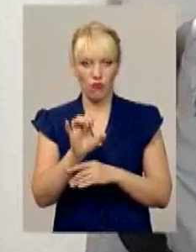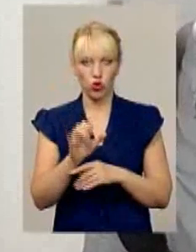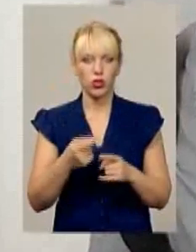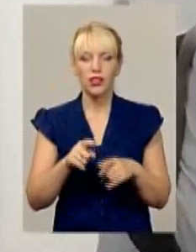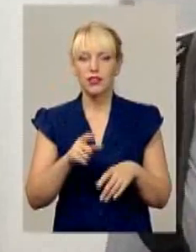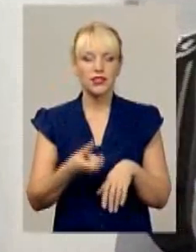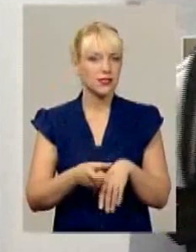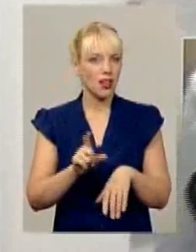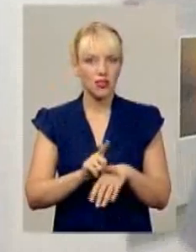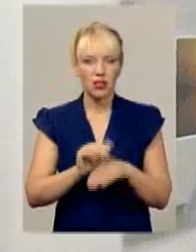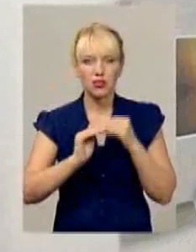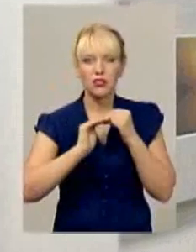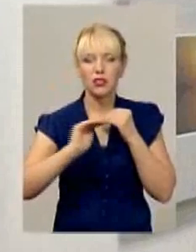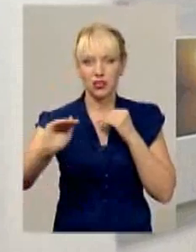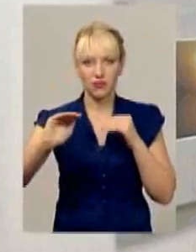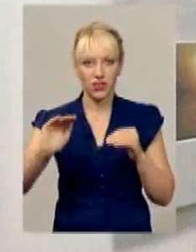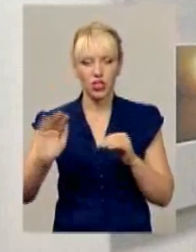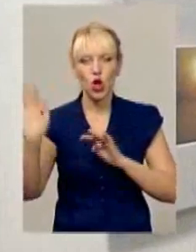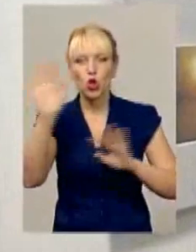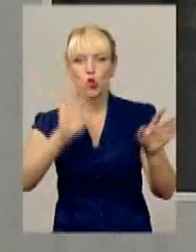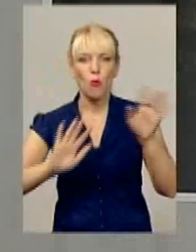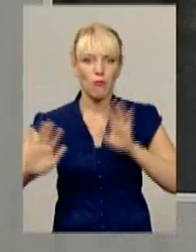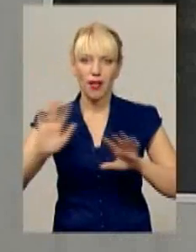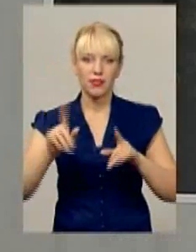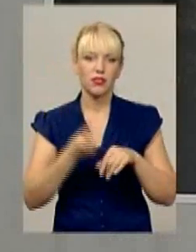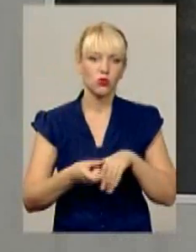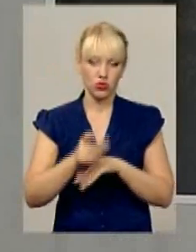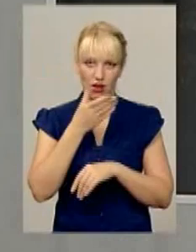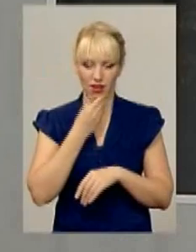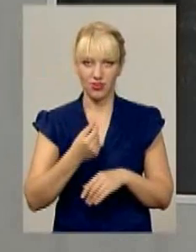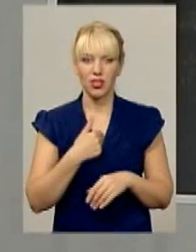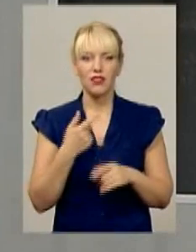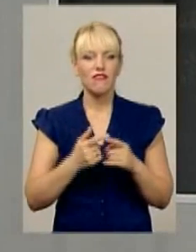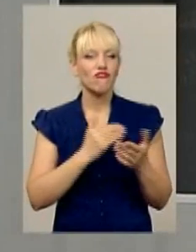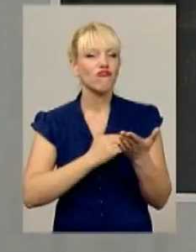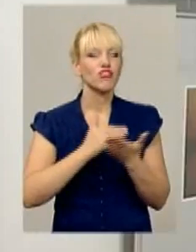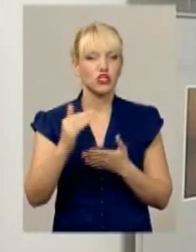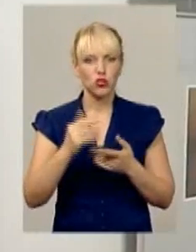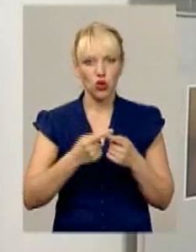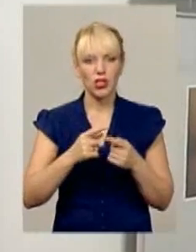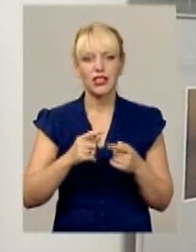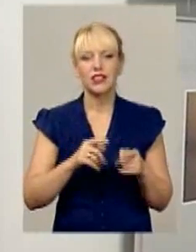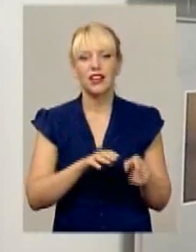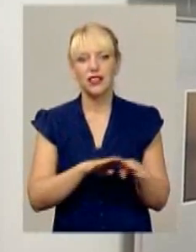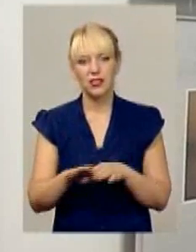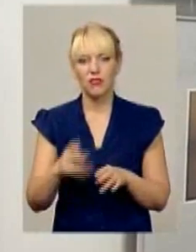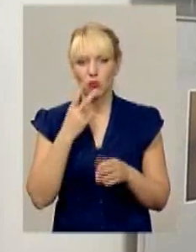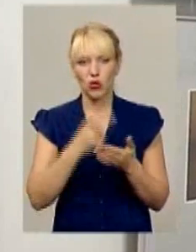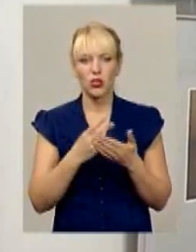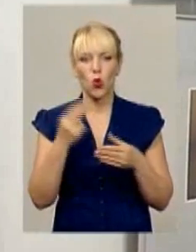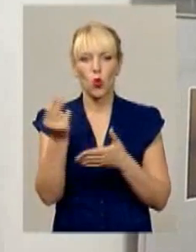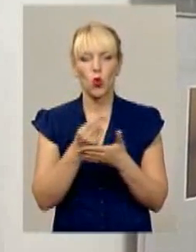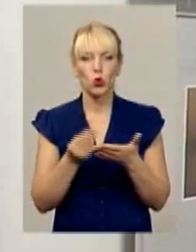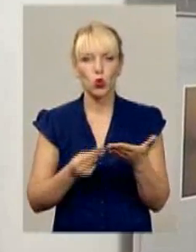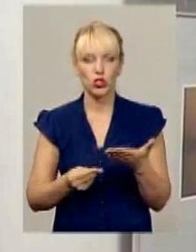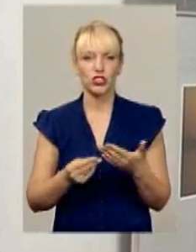занадто рівний туман і занадто гарно. Має високий рівень і показує такі фотографічні художні здібності. Зараз